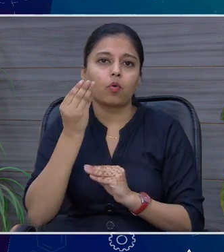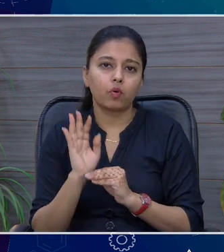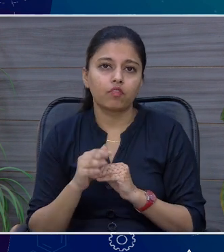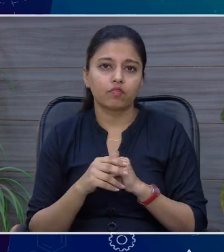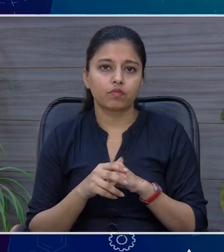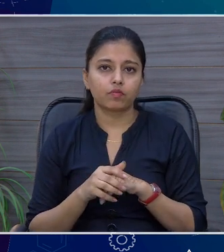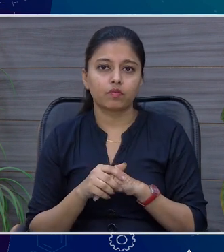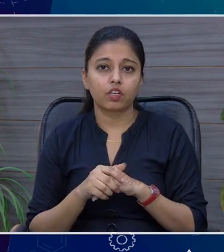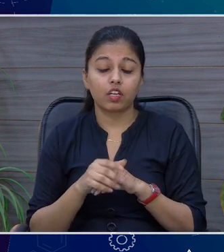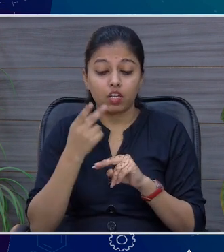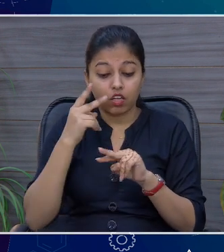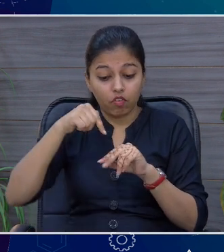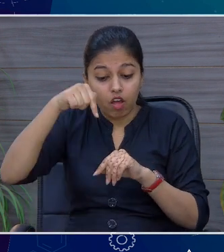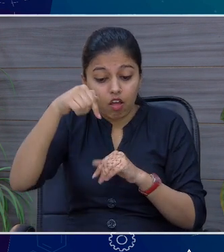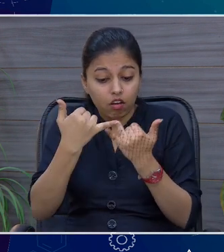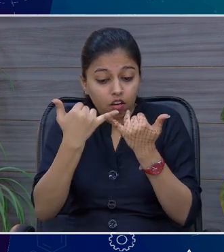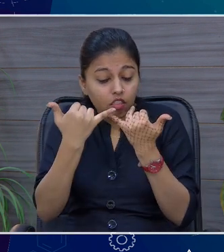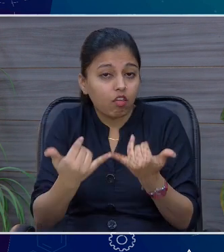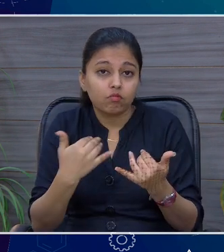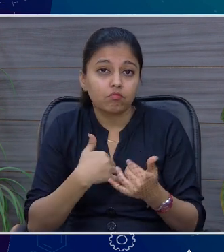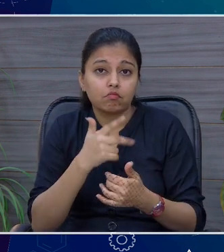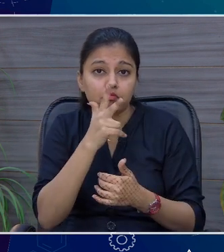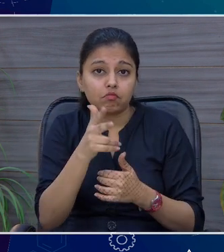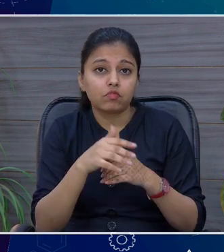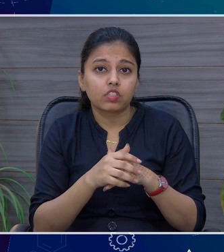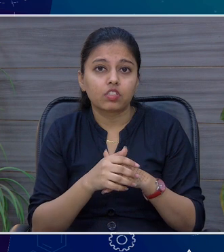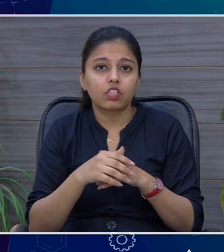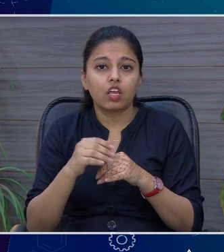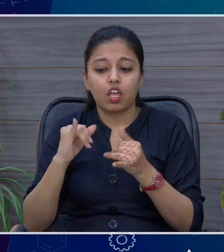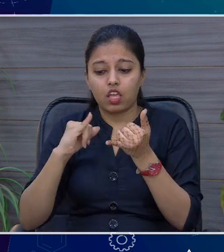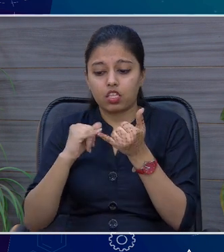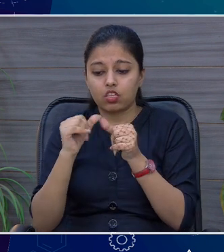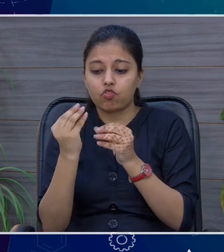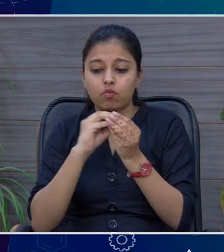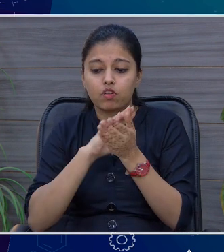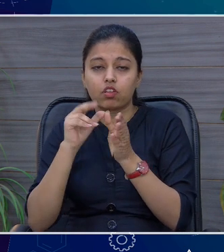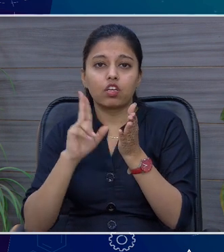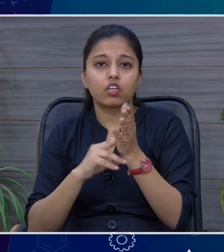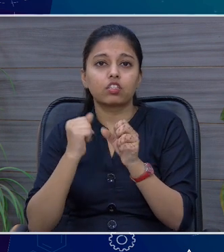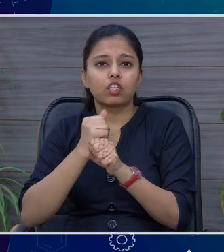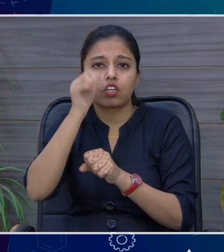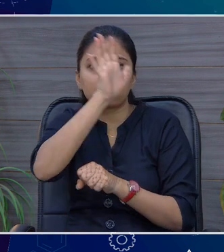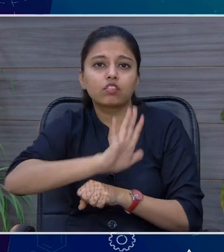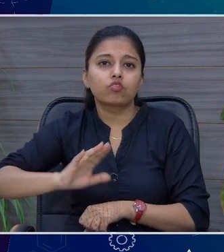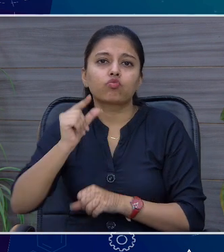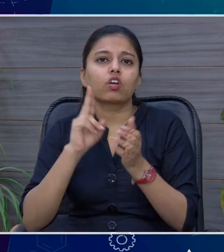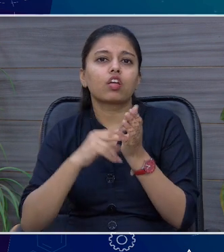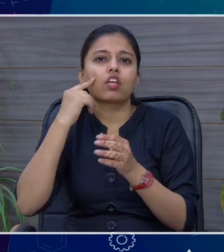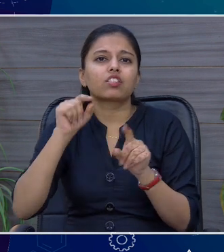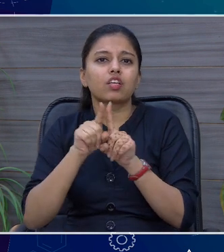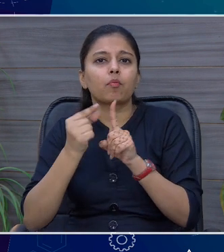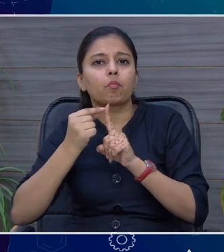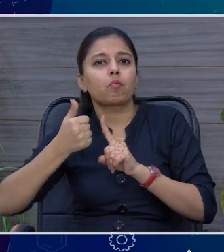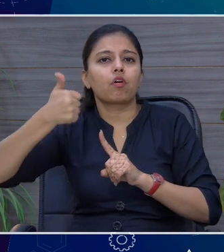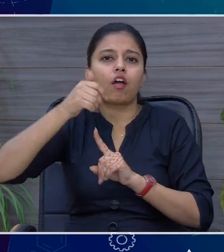तो अगर आज की तारिख में भी आप यह केस देगे सुमांग शर्मा वसर यूनिन ऑफ इंडिया तो